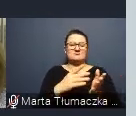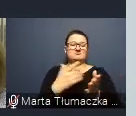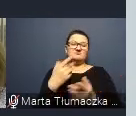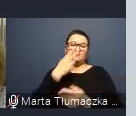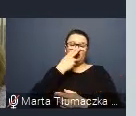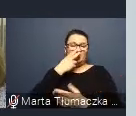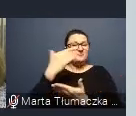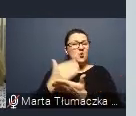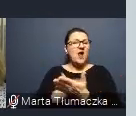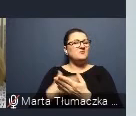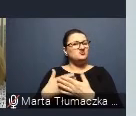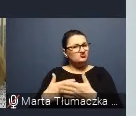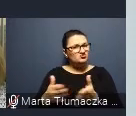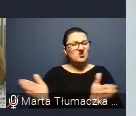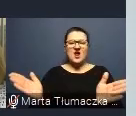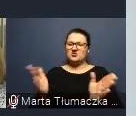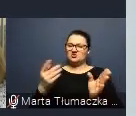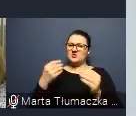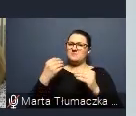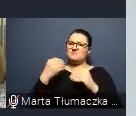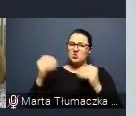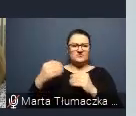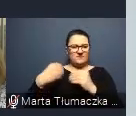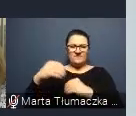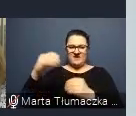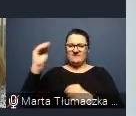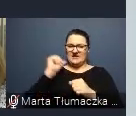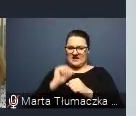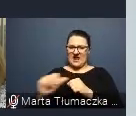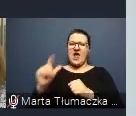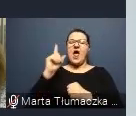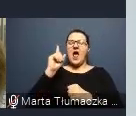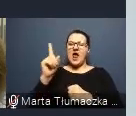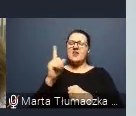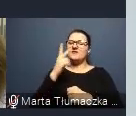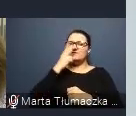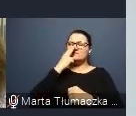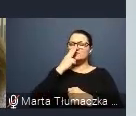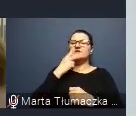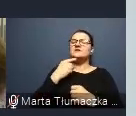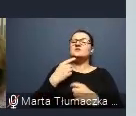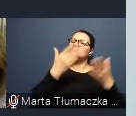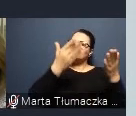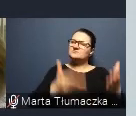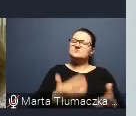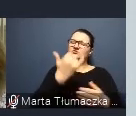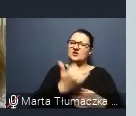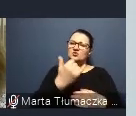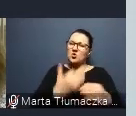coraz szersze, dają coraz szersze możliwości, ale patrząc na funkcjonowanie dziecka, musimy też